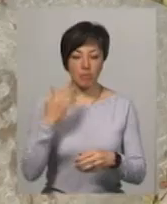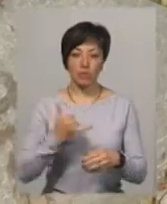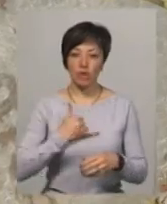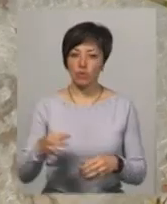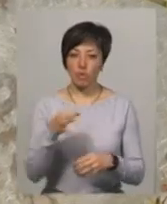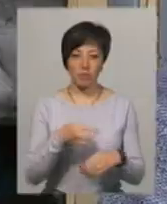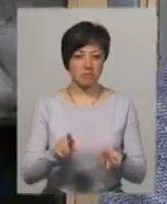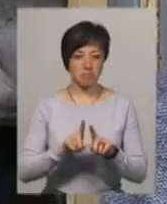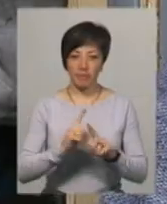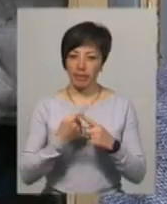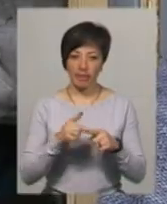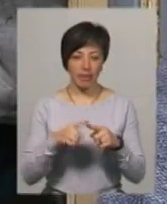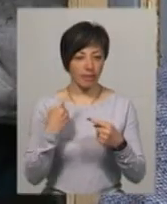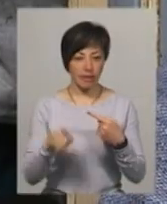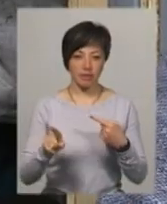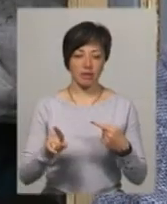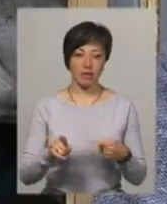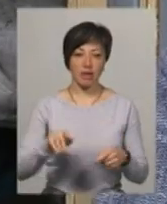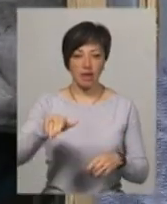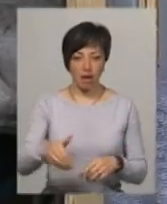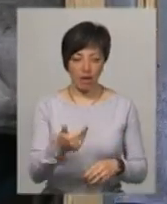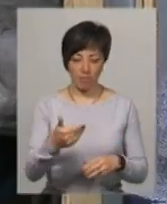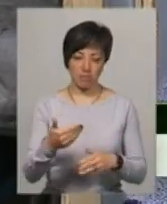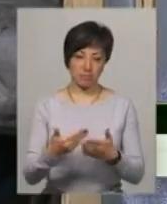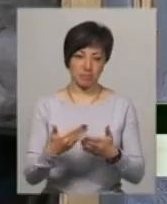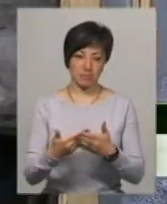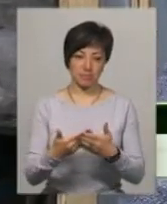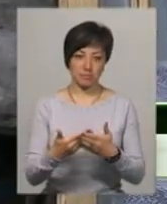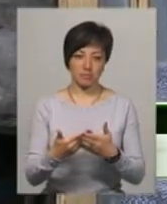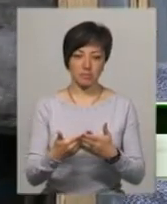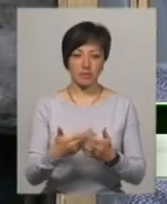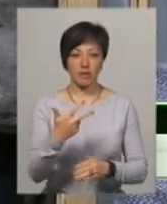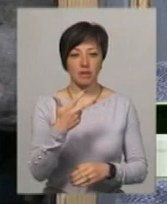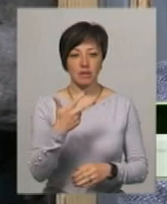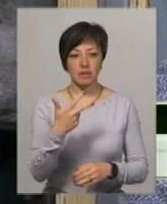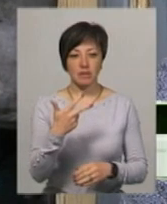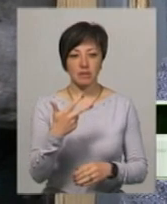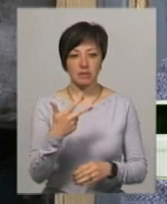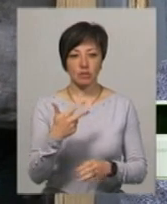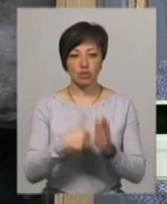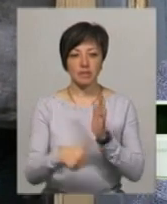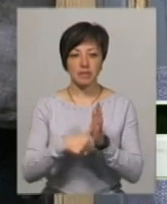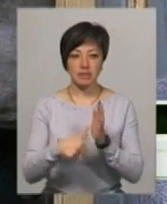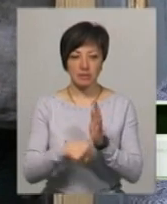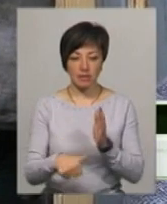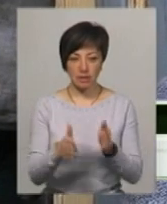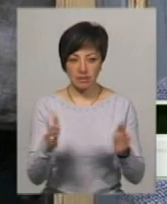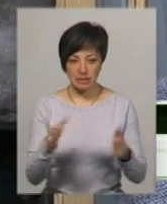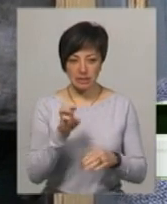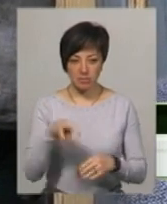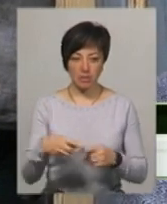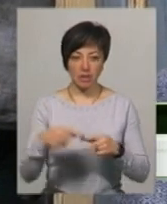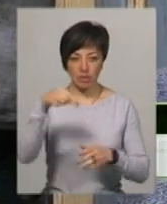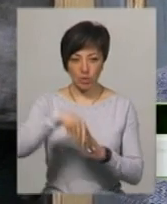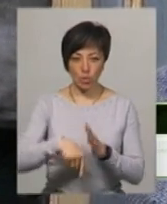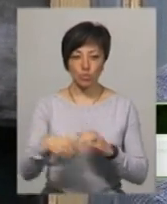області він не такий. Копаємо яму шириною в діаметрі 60 см і глибиною 40 см.